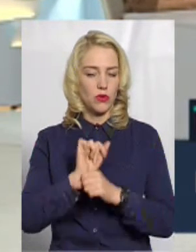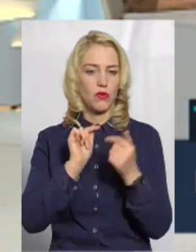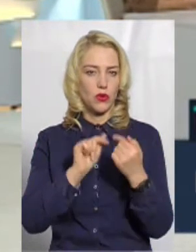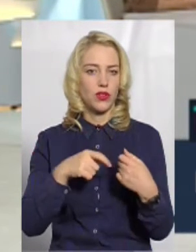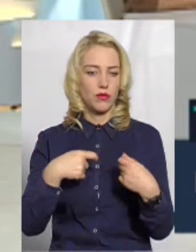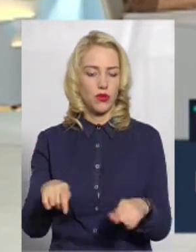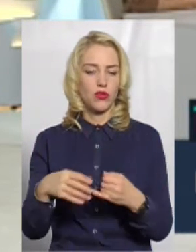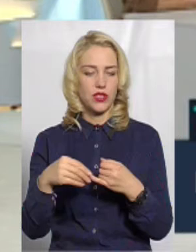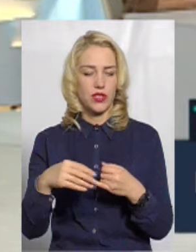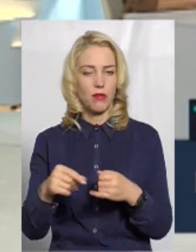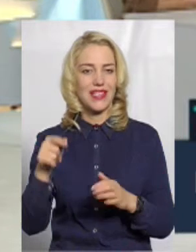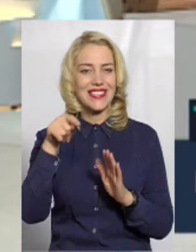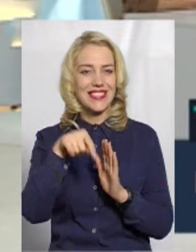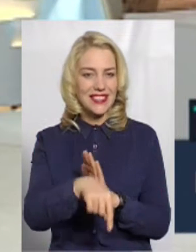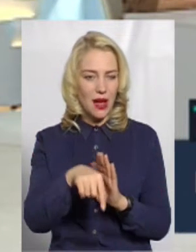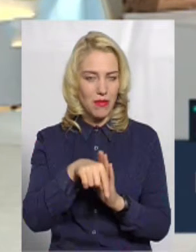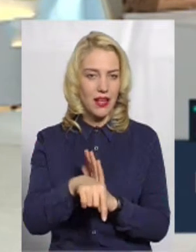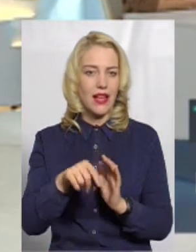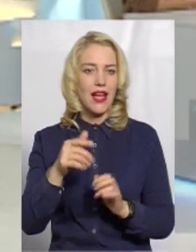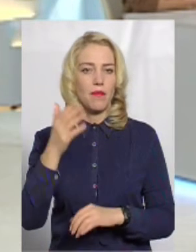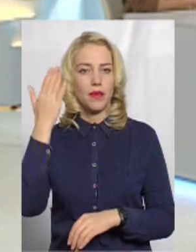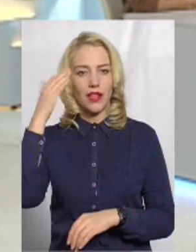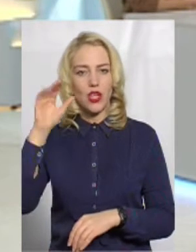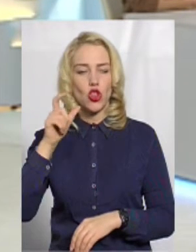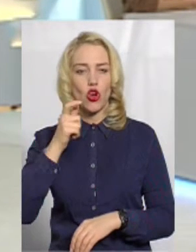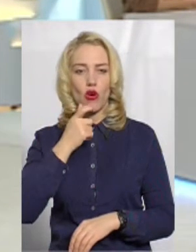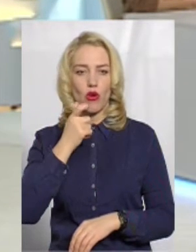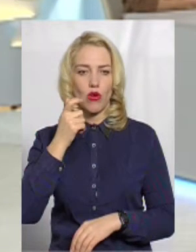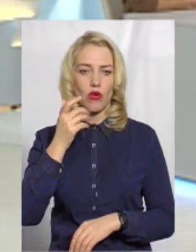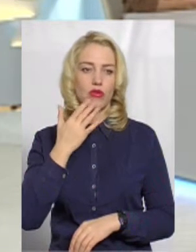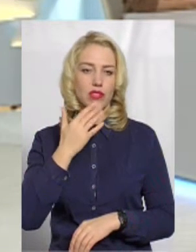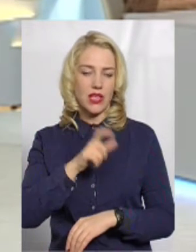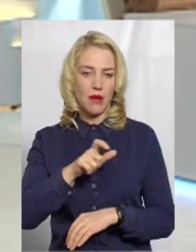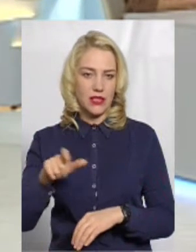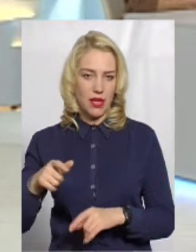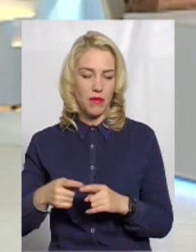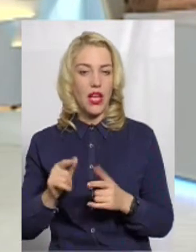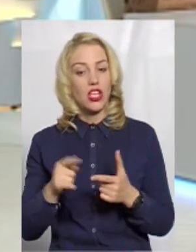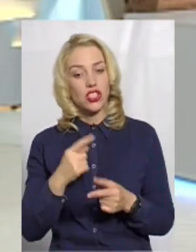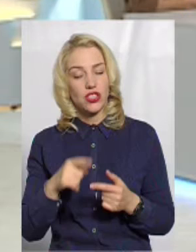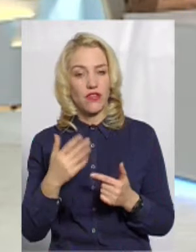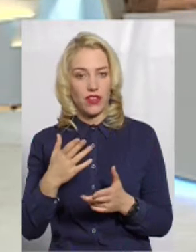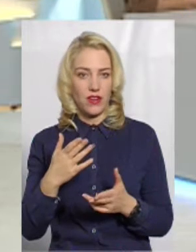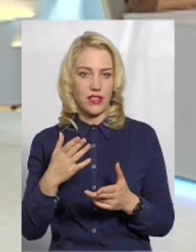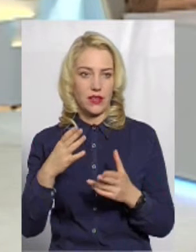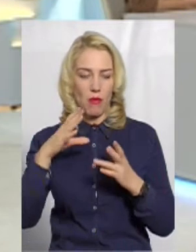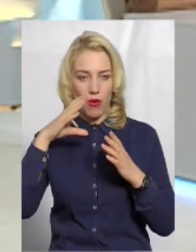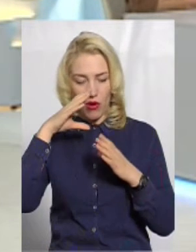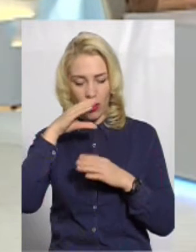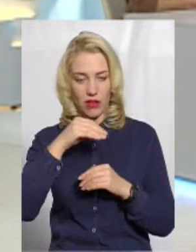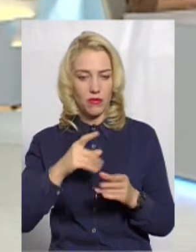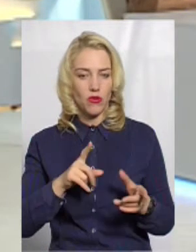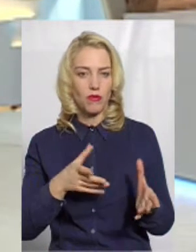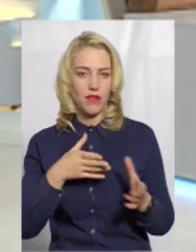продажу землі саме іноземцям. Чи знаєте ви, чи вдалося тоді на щось повпливати в результаті